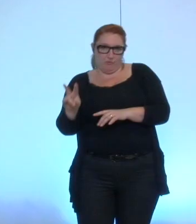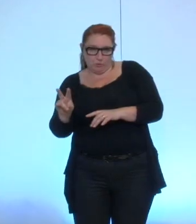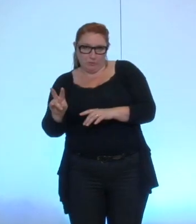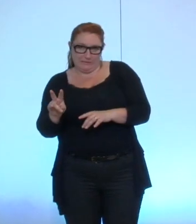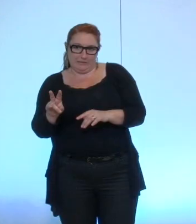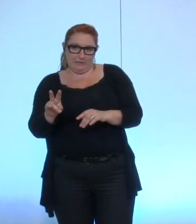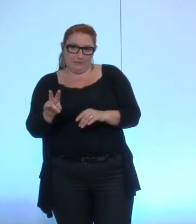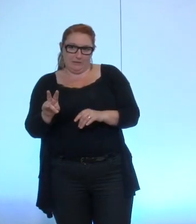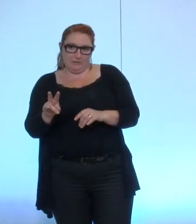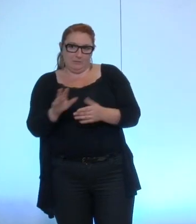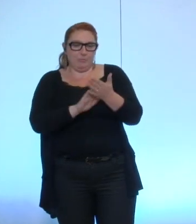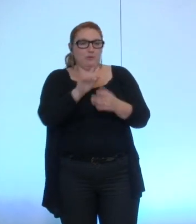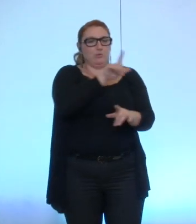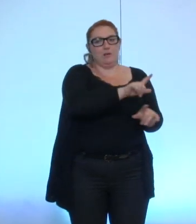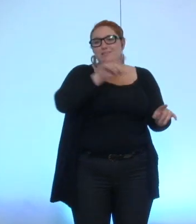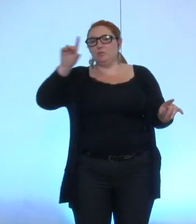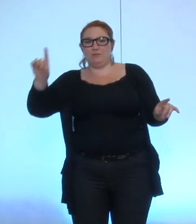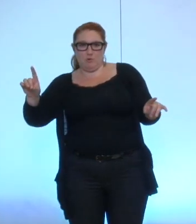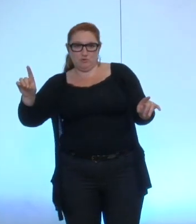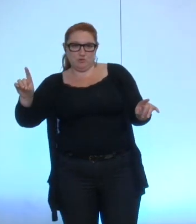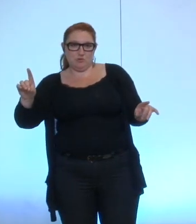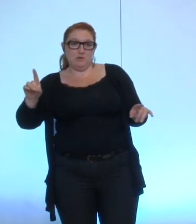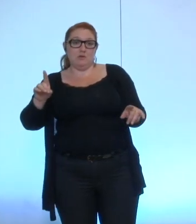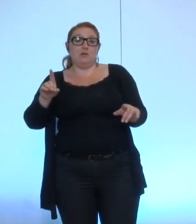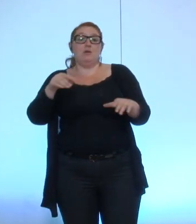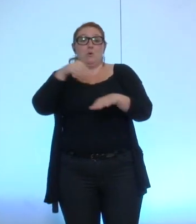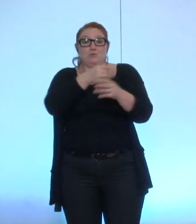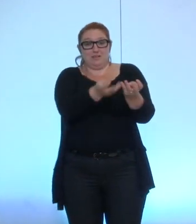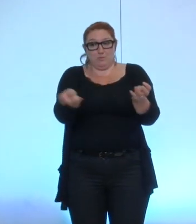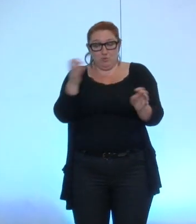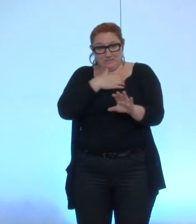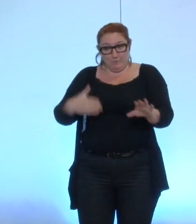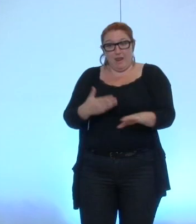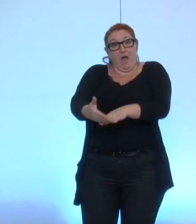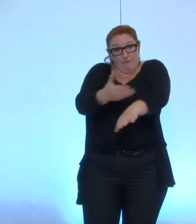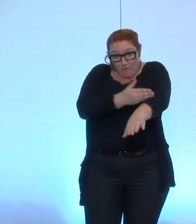ouvrable pardon avant le conseil municipal mais en précis